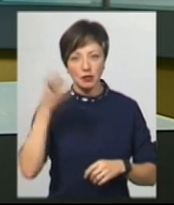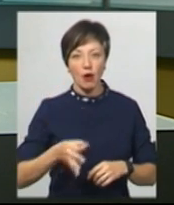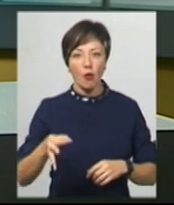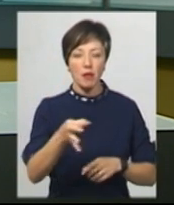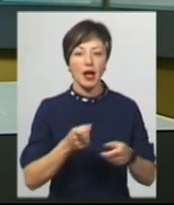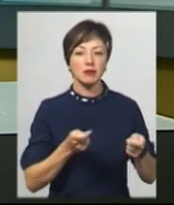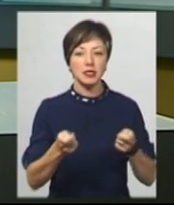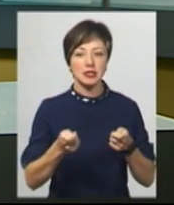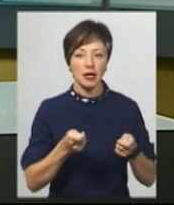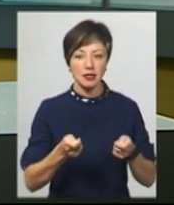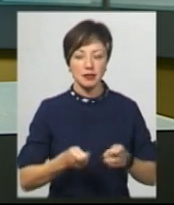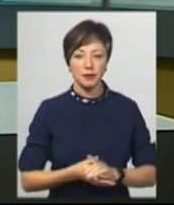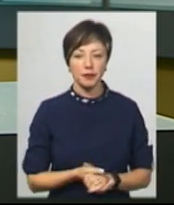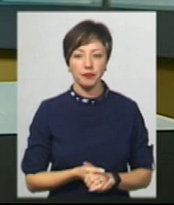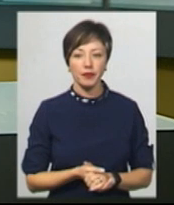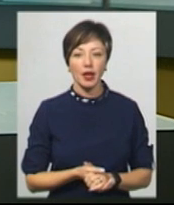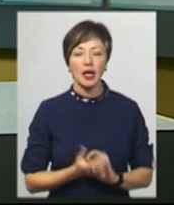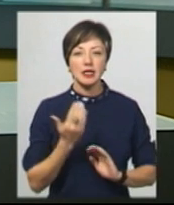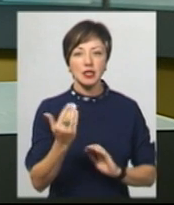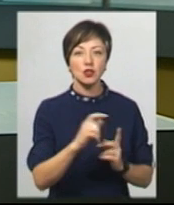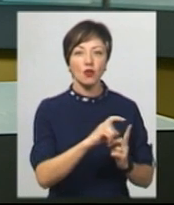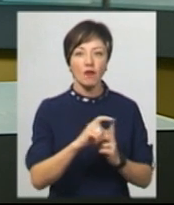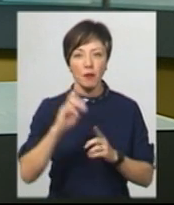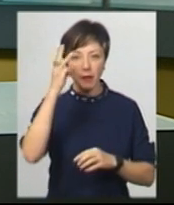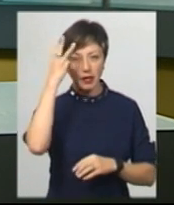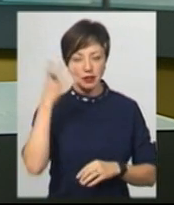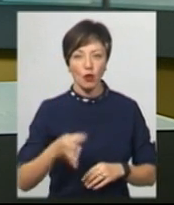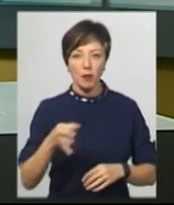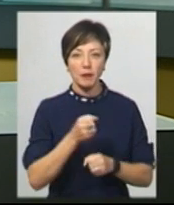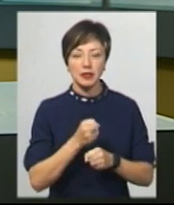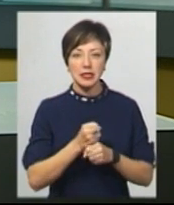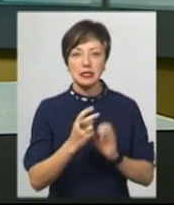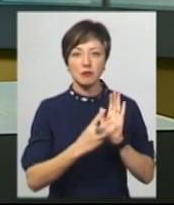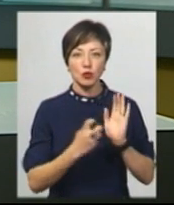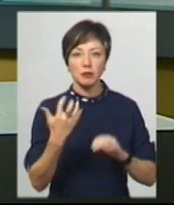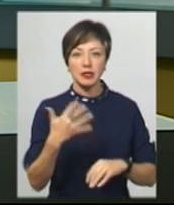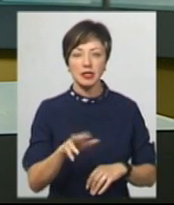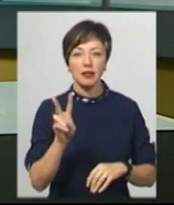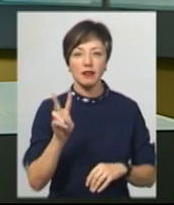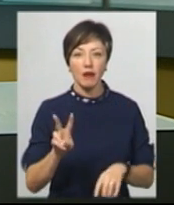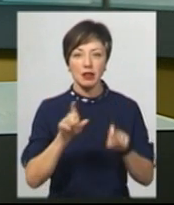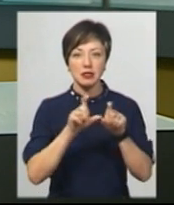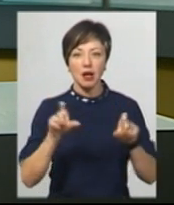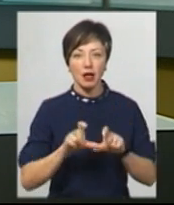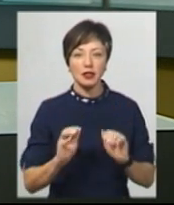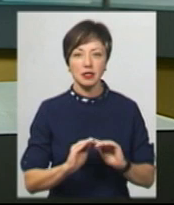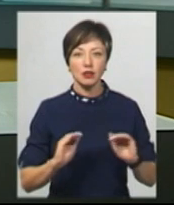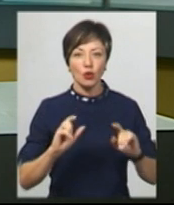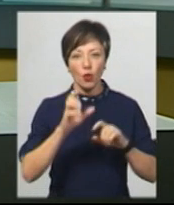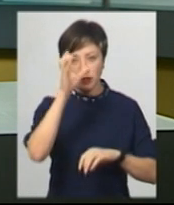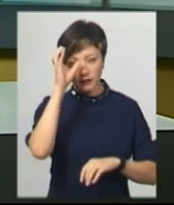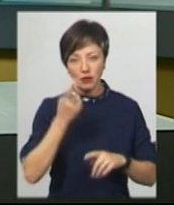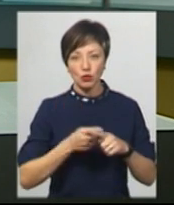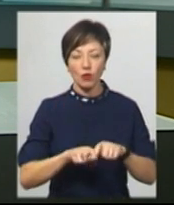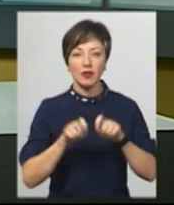облдержадміністрації Тетяна Гаркавенко. За її словами, Хмельницькій області функціонує 752 заклади дошкільної освіти. Цього